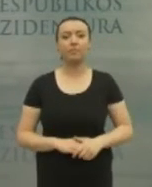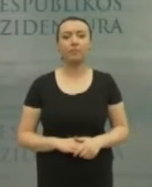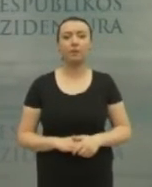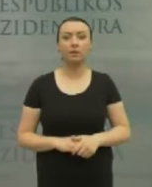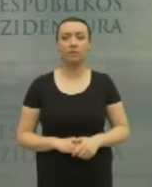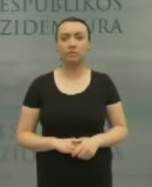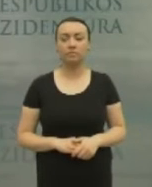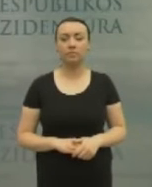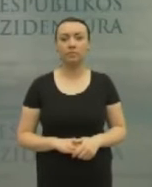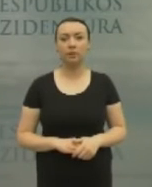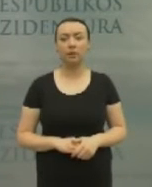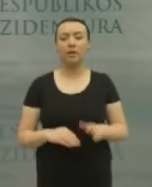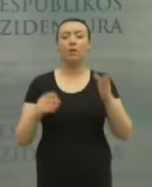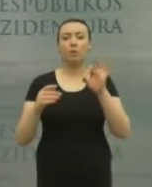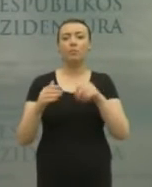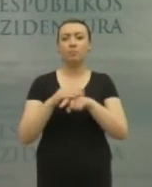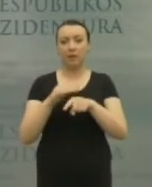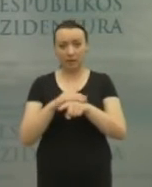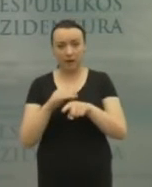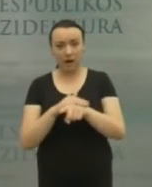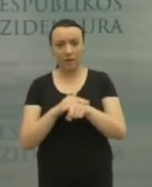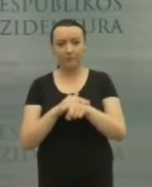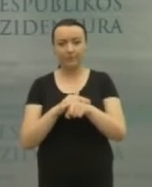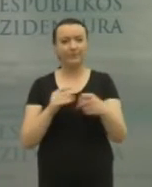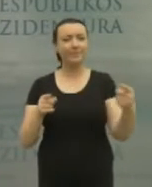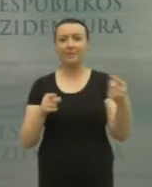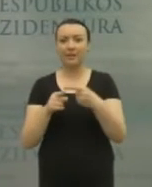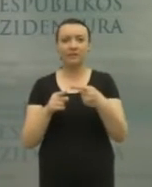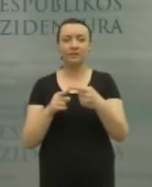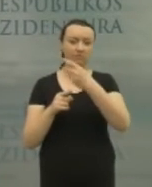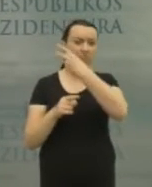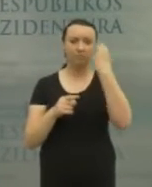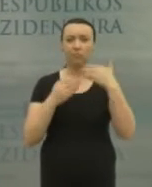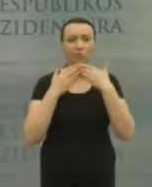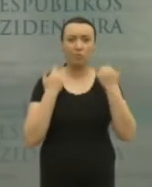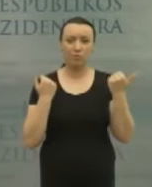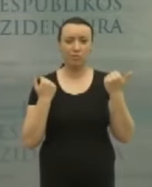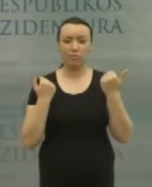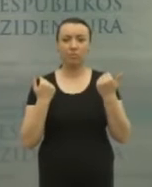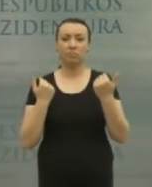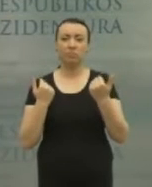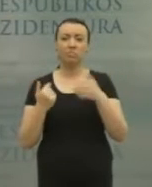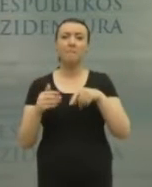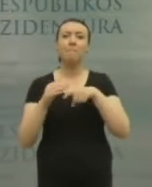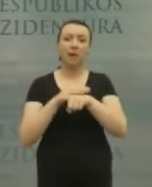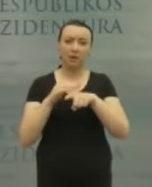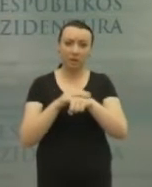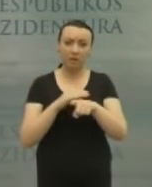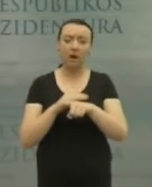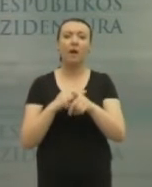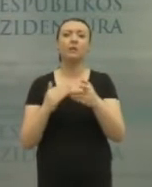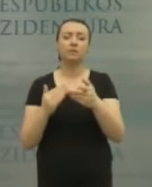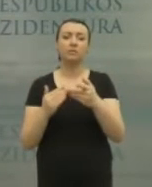migrantų taikinys veikiausiai nėra vien Lietuva, pasakysiu taip